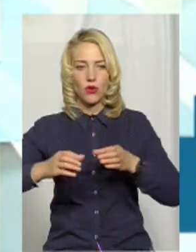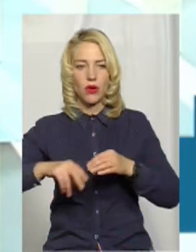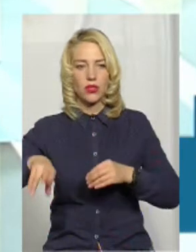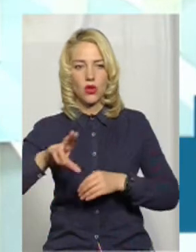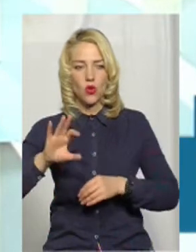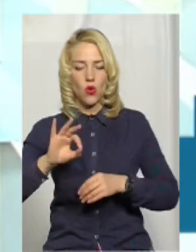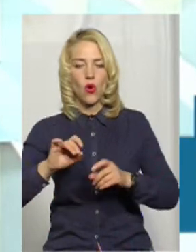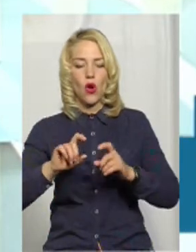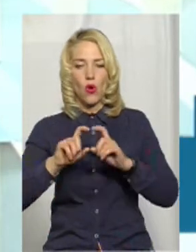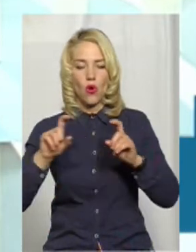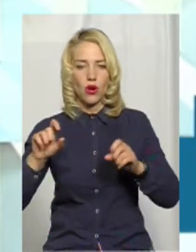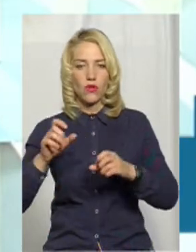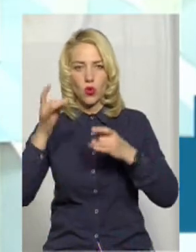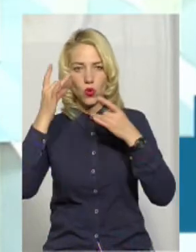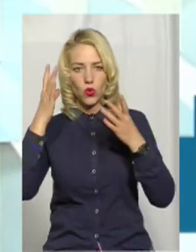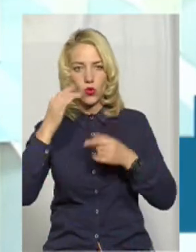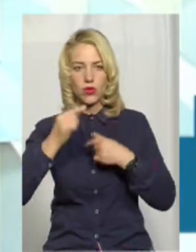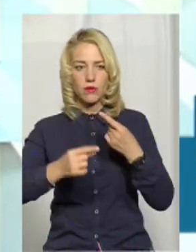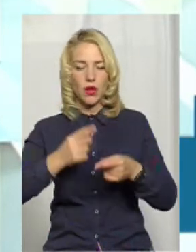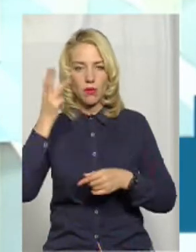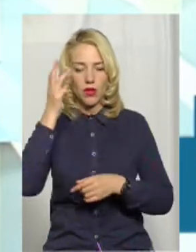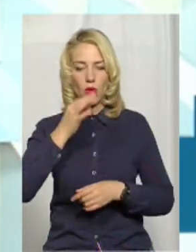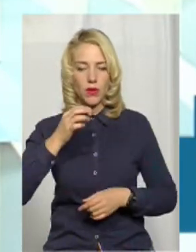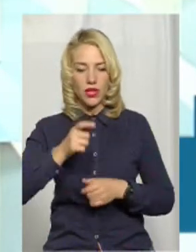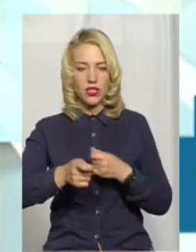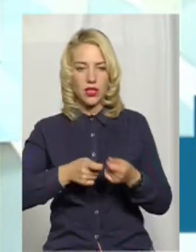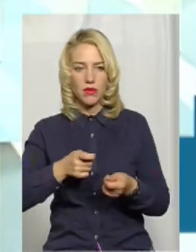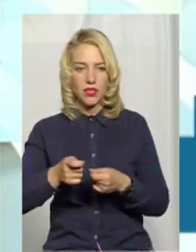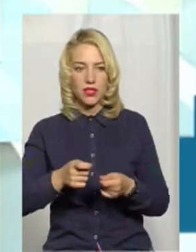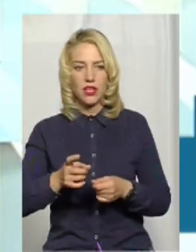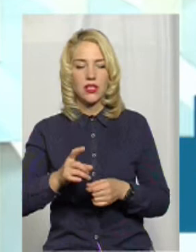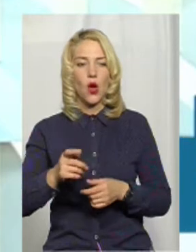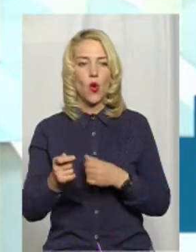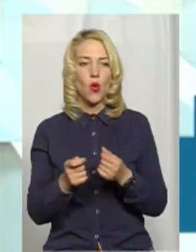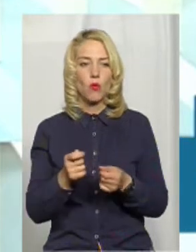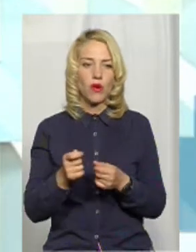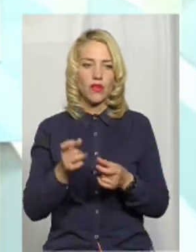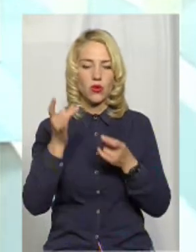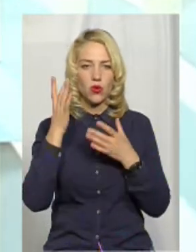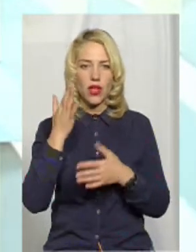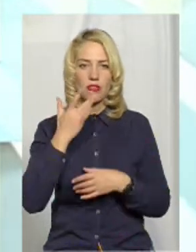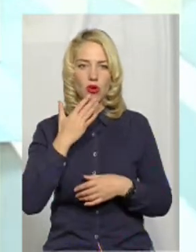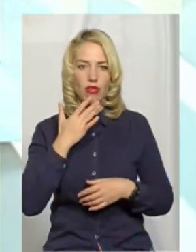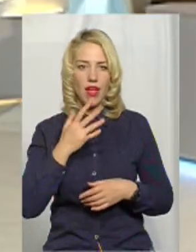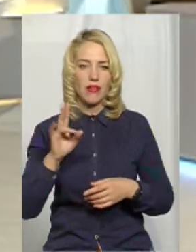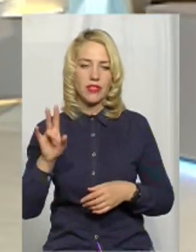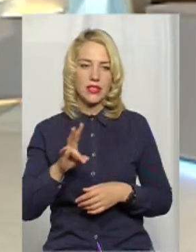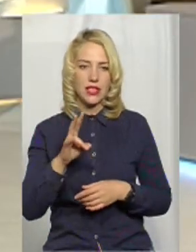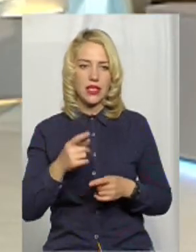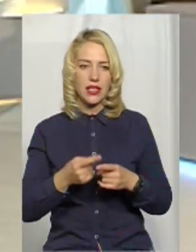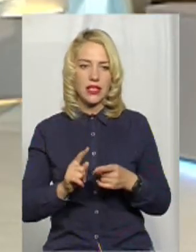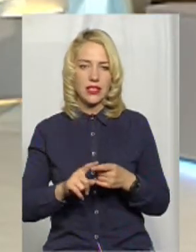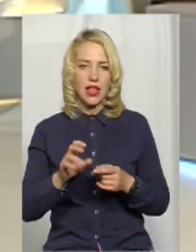охорони культурної спадщини, Хмельницької облдержадміністрації, Управління культури, національності, релігії та туризму. Зараз